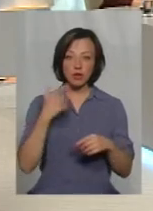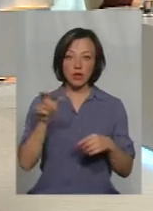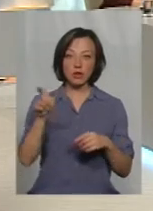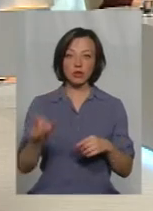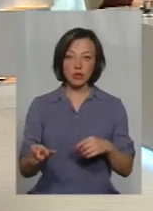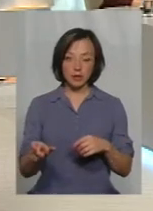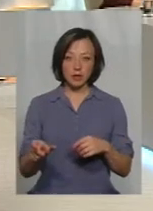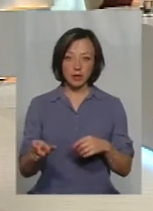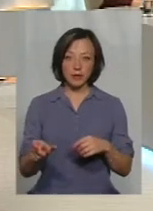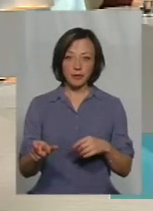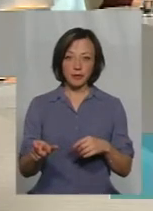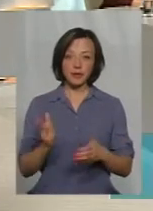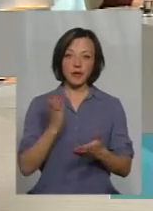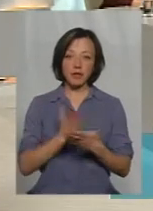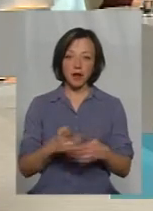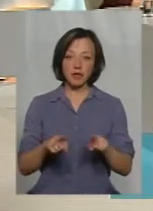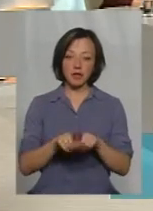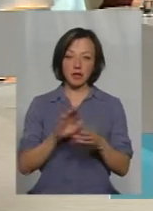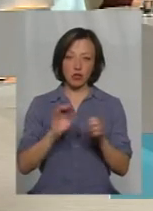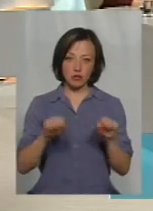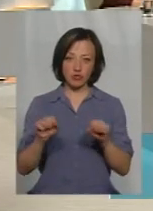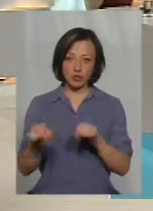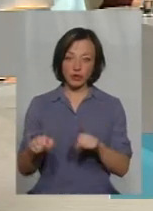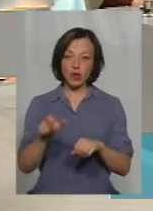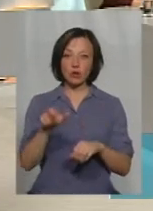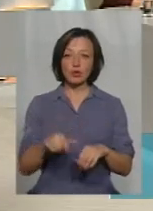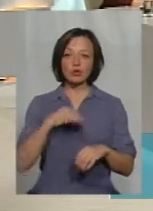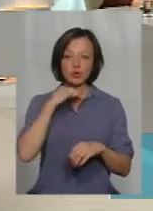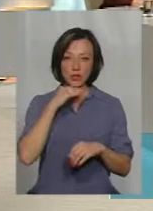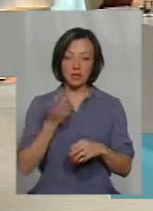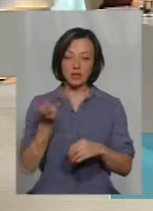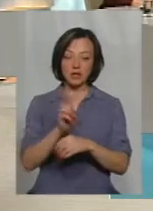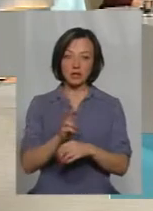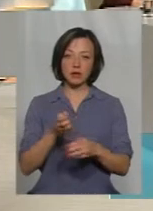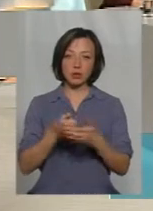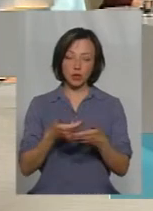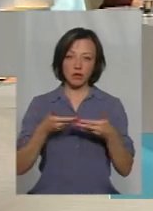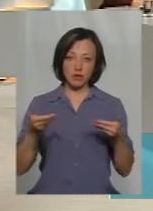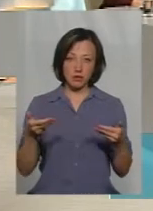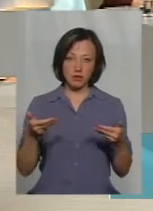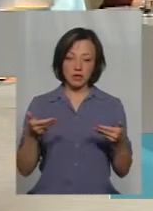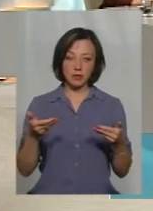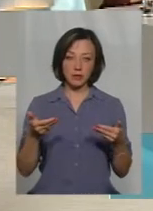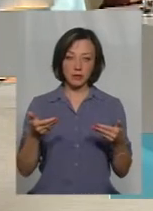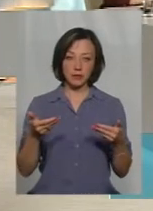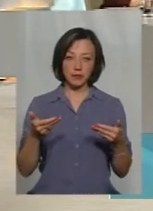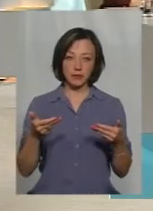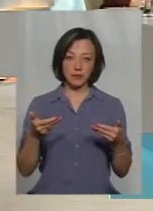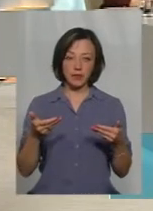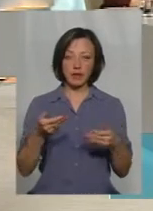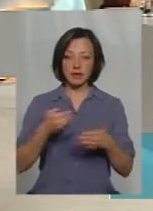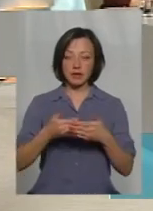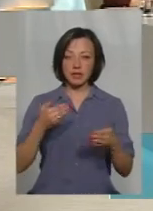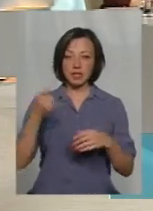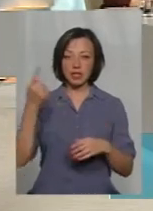має такі можливості. Тому людині достатньо прийти до нас, хоча б за